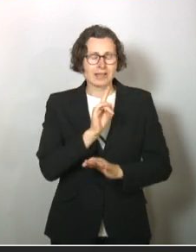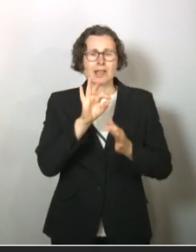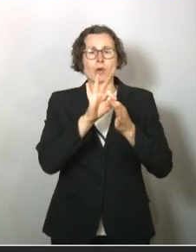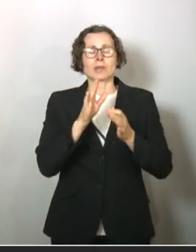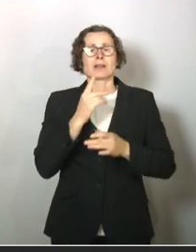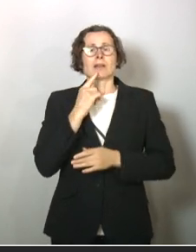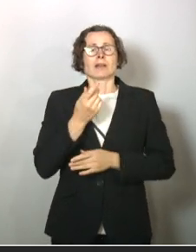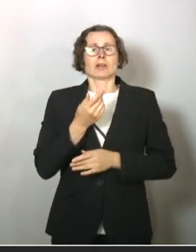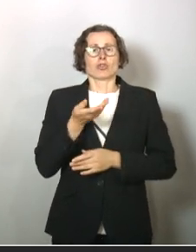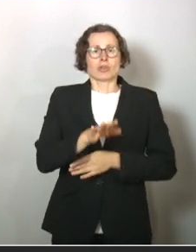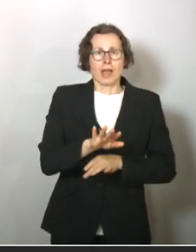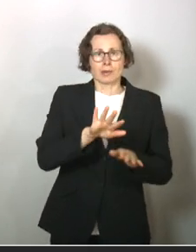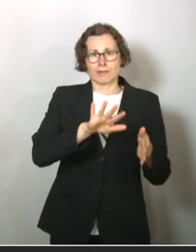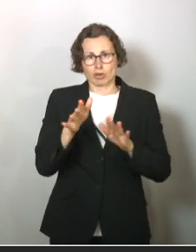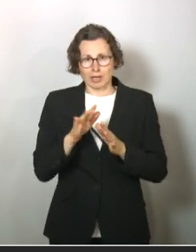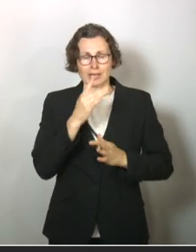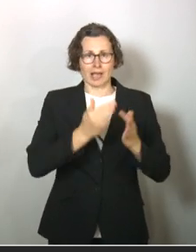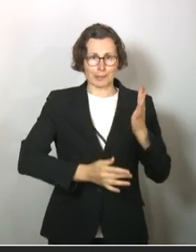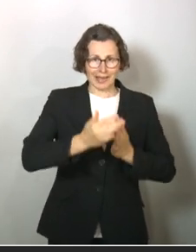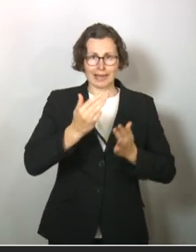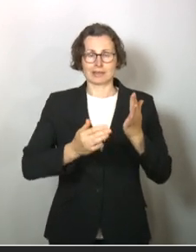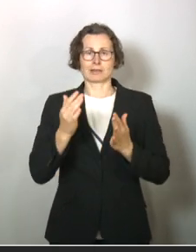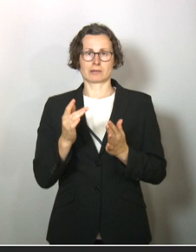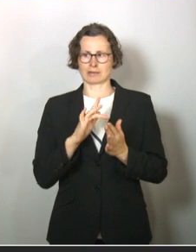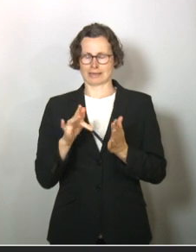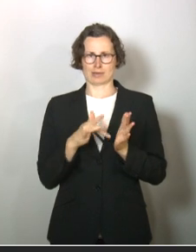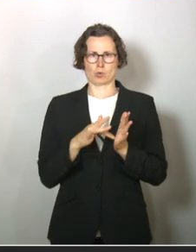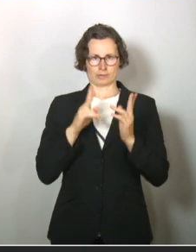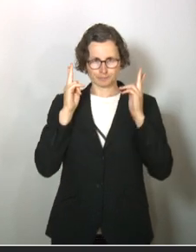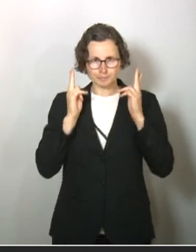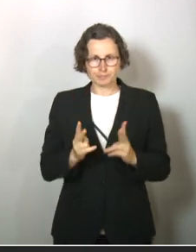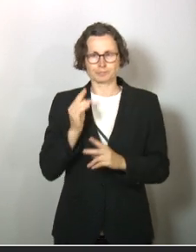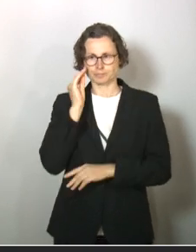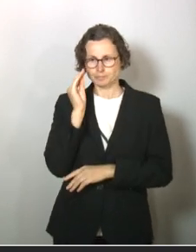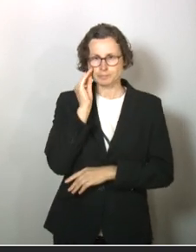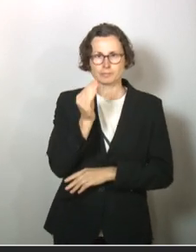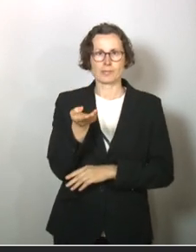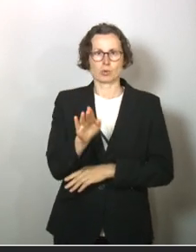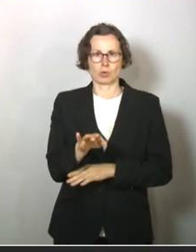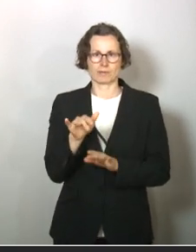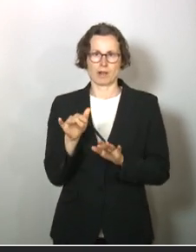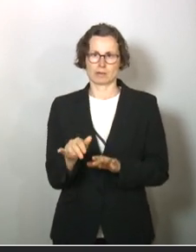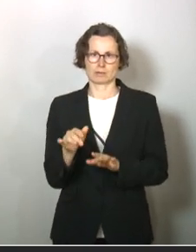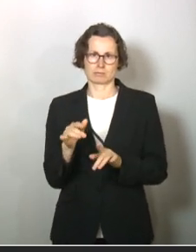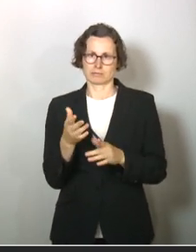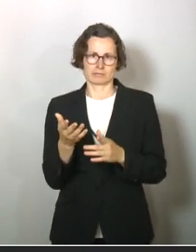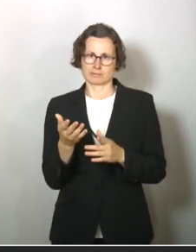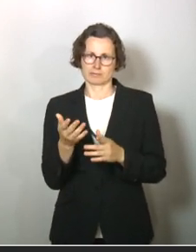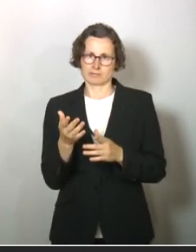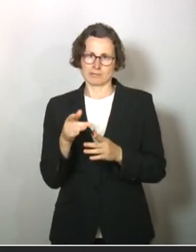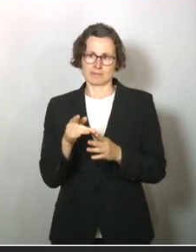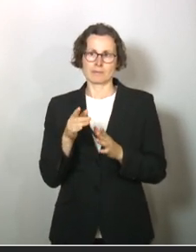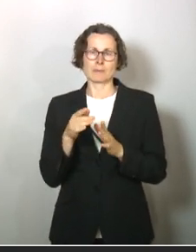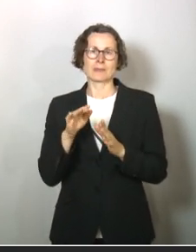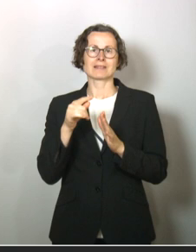berechnet. Nicht aufgrund der registrierten Todesfälle. Die liegen normalerweise viel, viel oder sehr, sehr